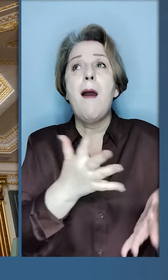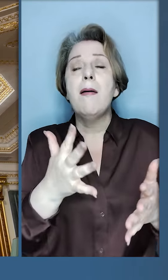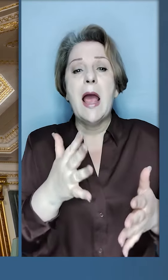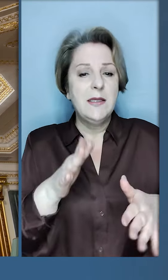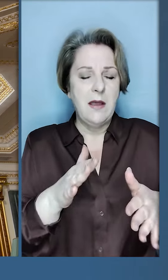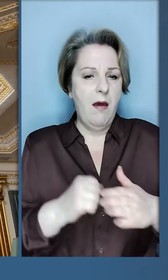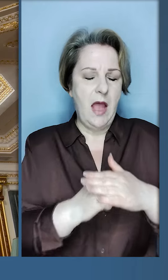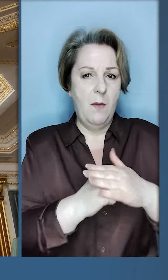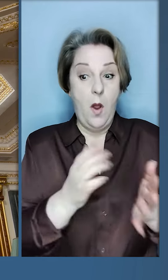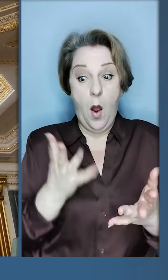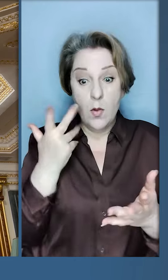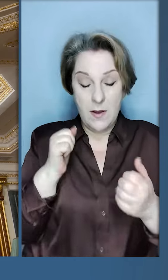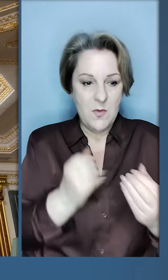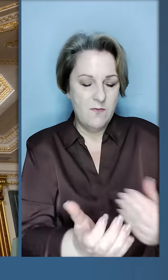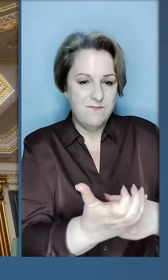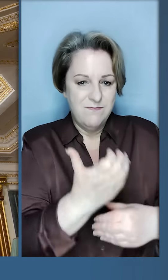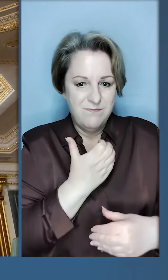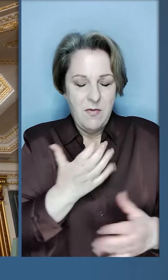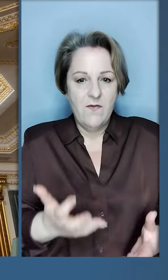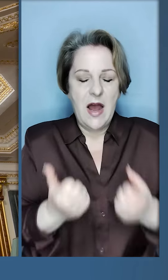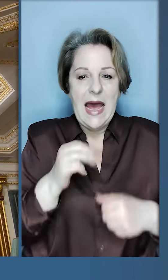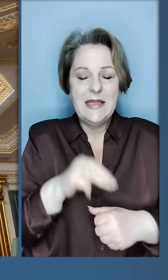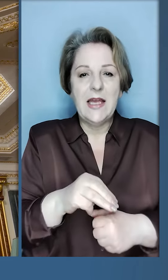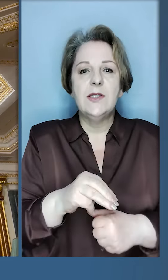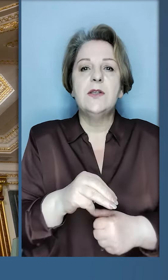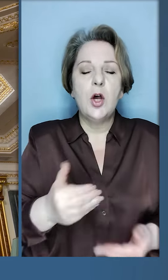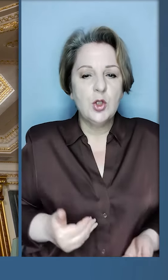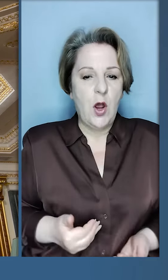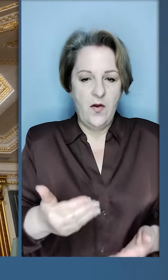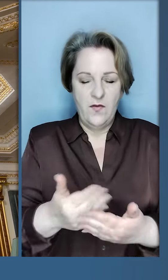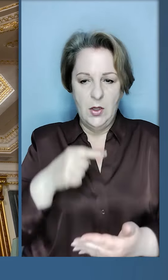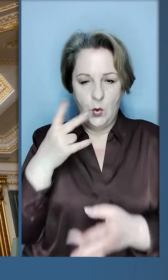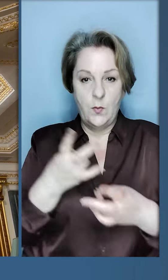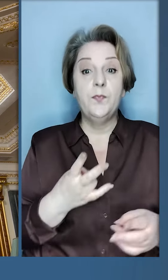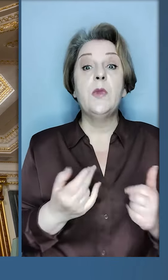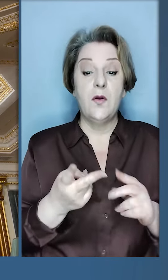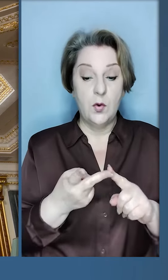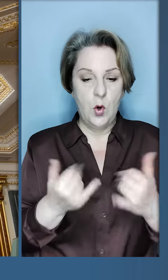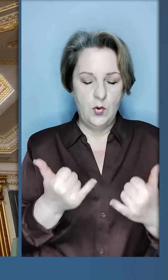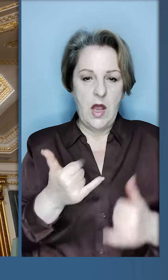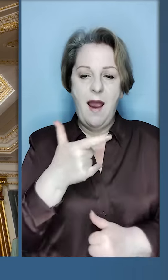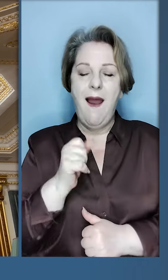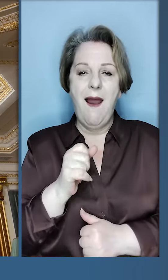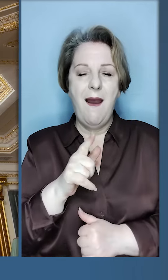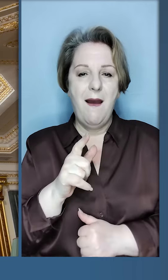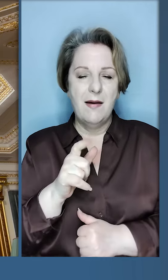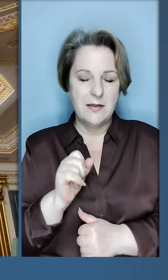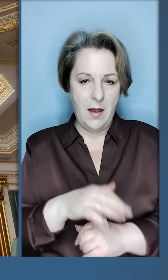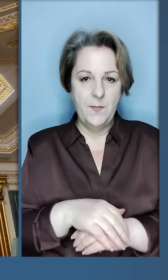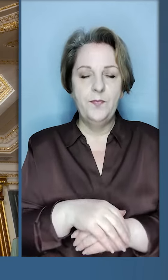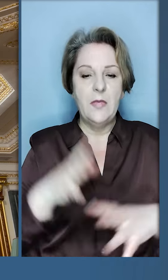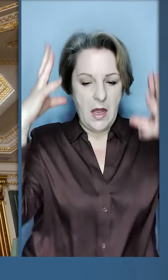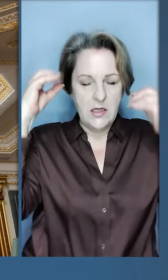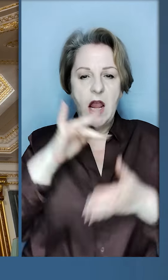можуть врятувати тисячі життів від російського терору. Друге за сьогодні. В Газі, в Нідерландах